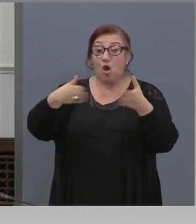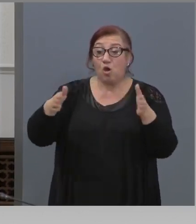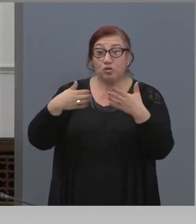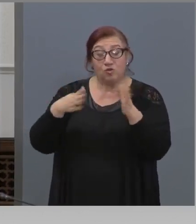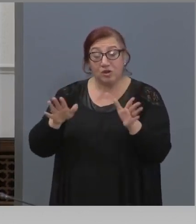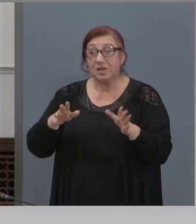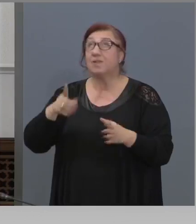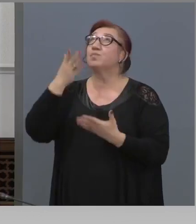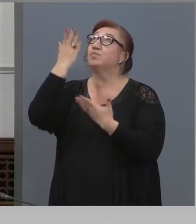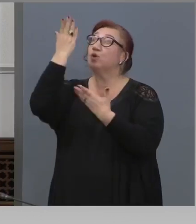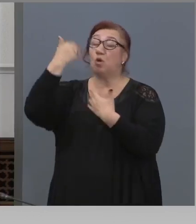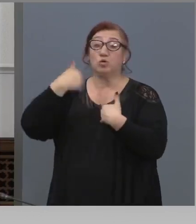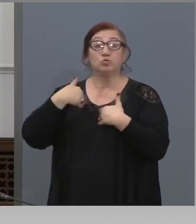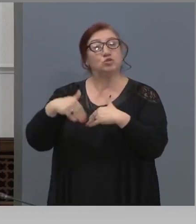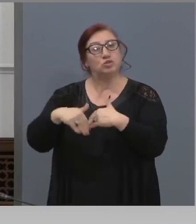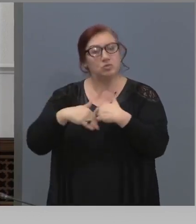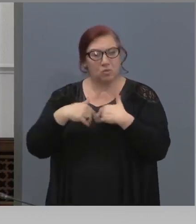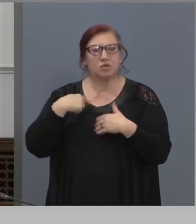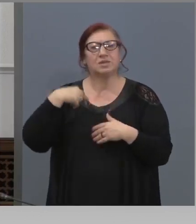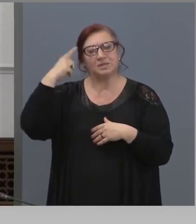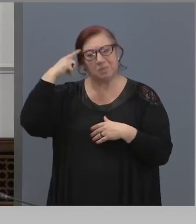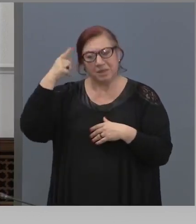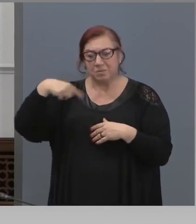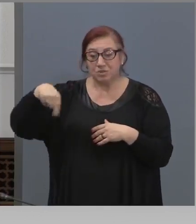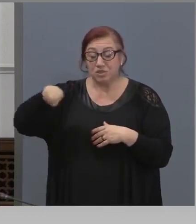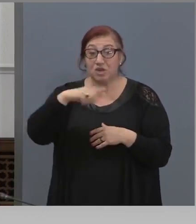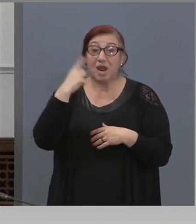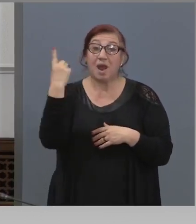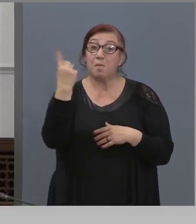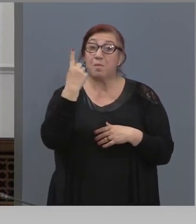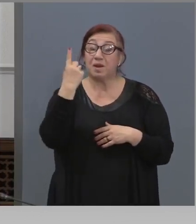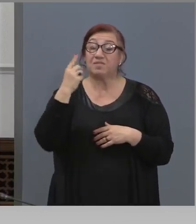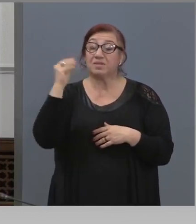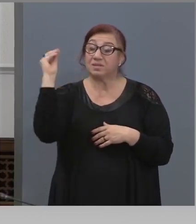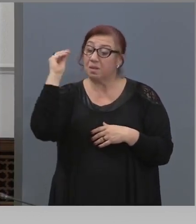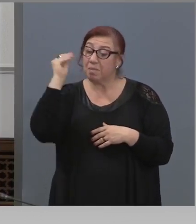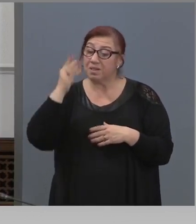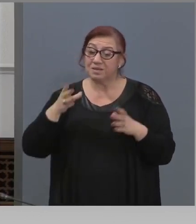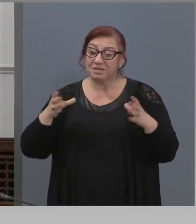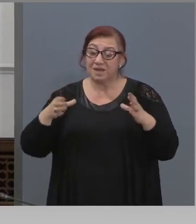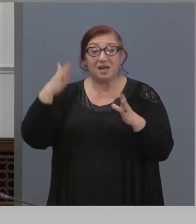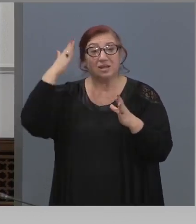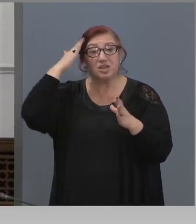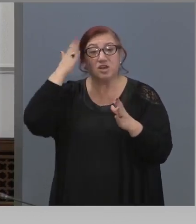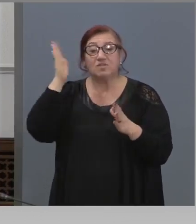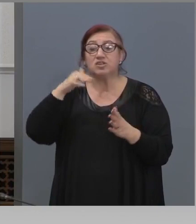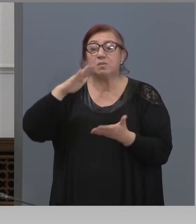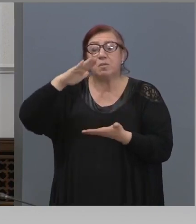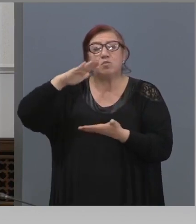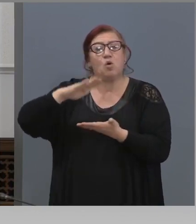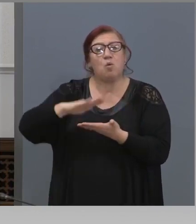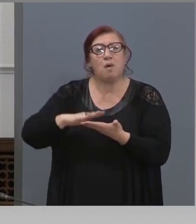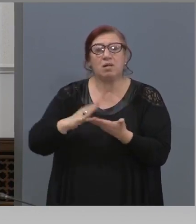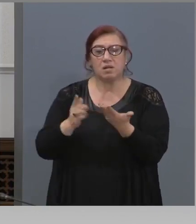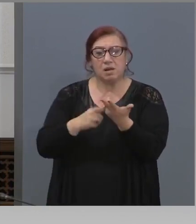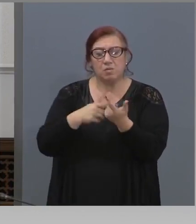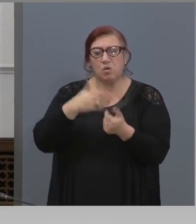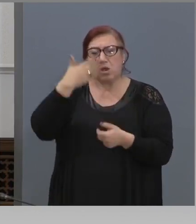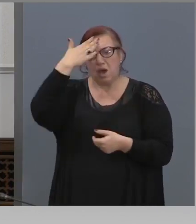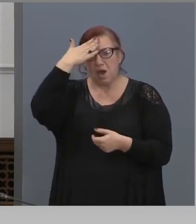страни, където тази епидемия ще си отиде. С същото малко и още по-малко брой заболели и заразени.